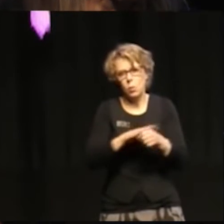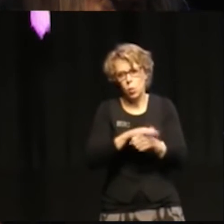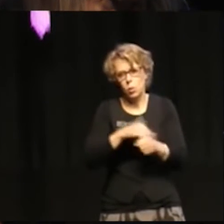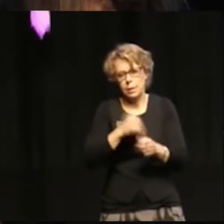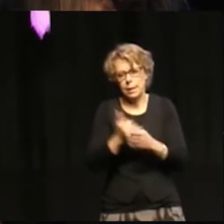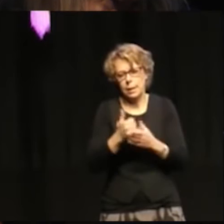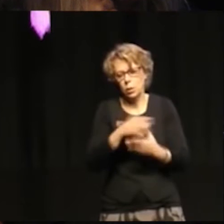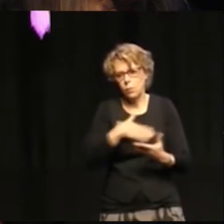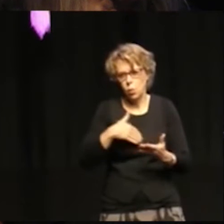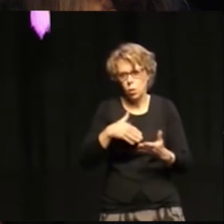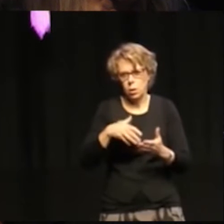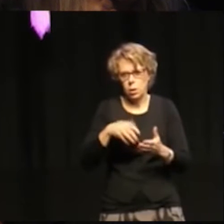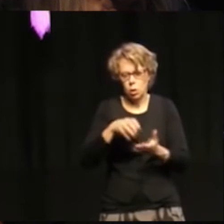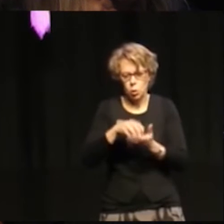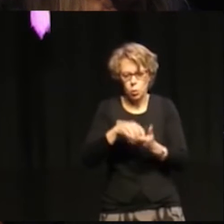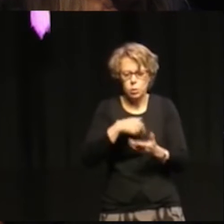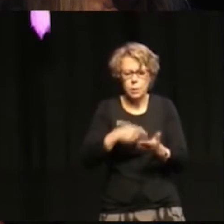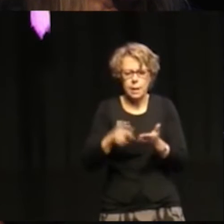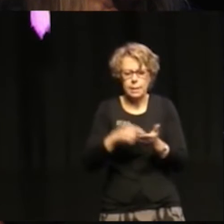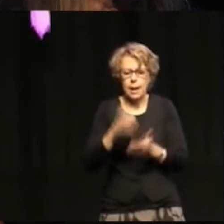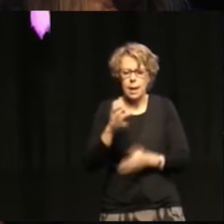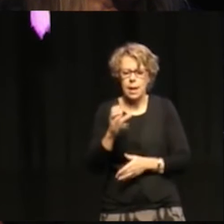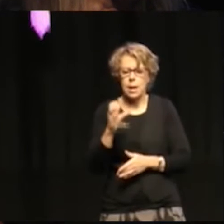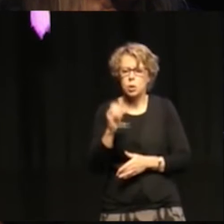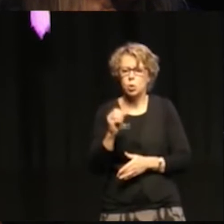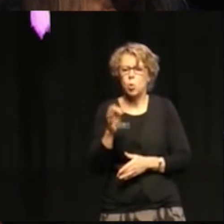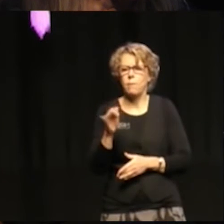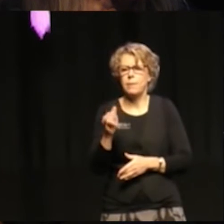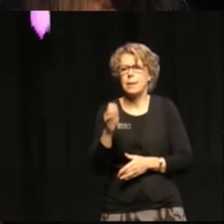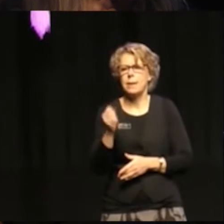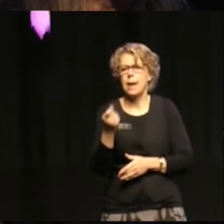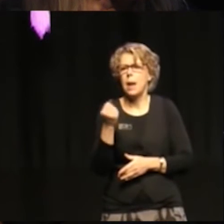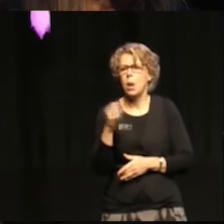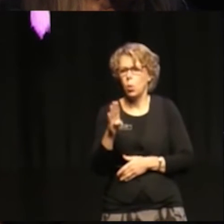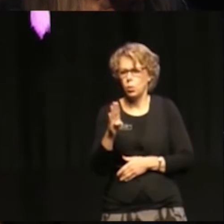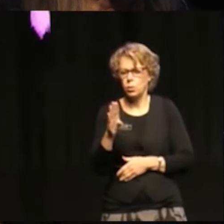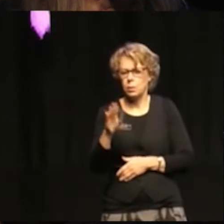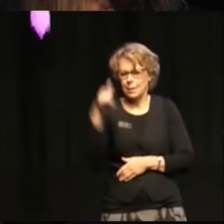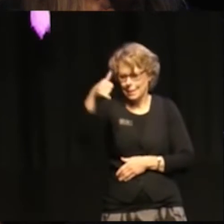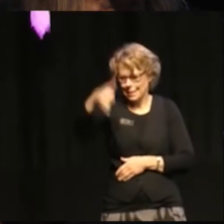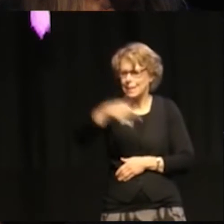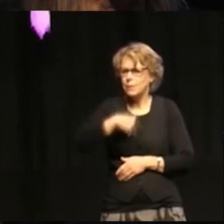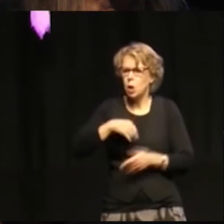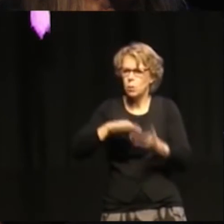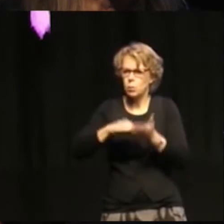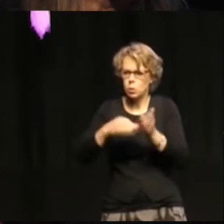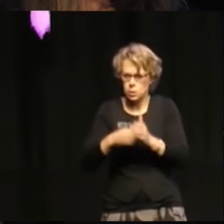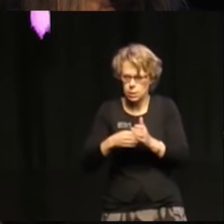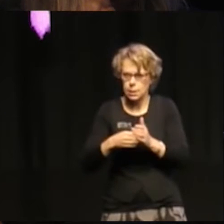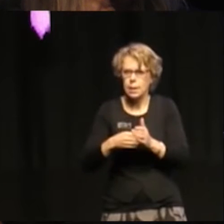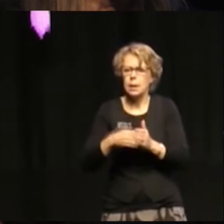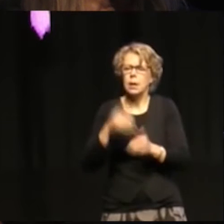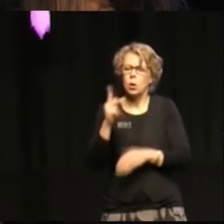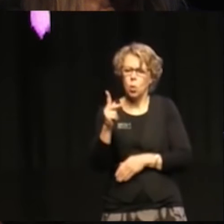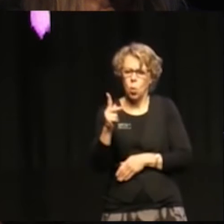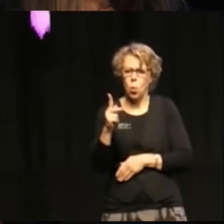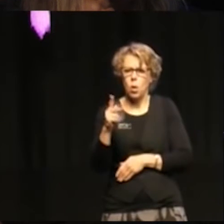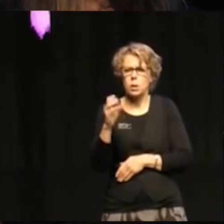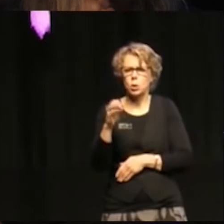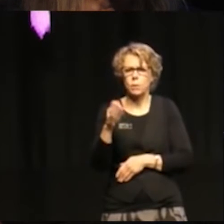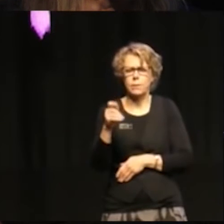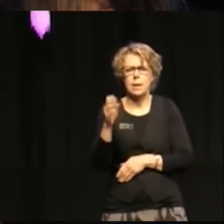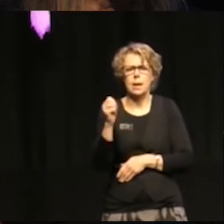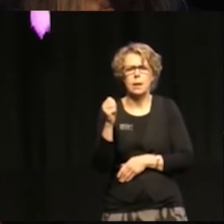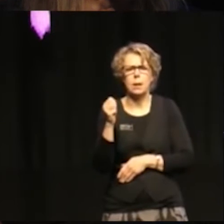Sofielund. Och där har vi ett projekt som heter Case Sofielund. Och det